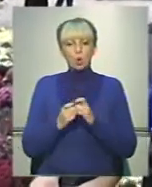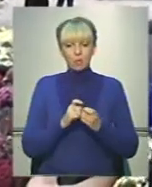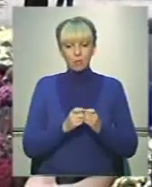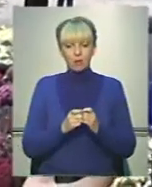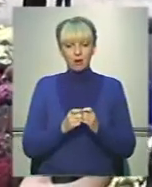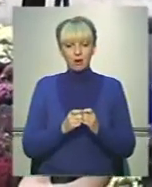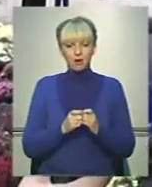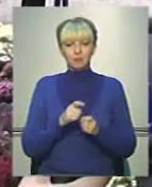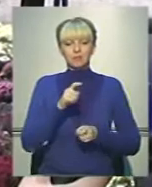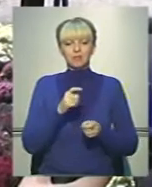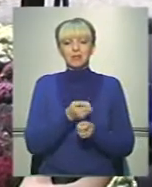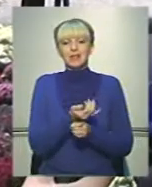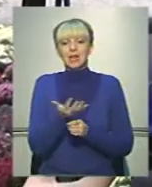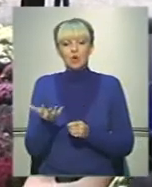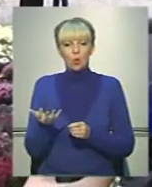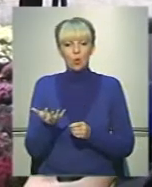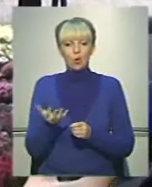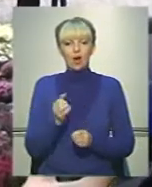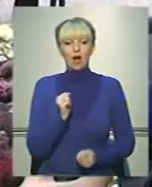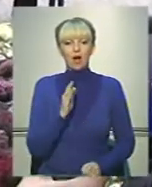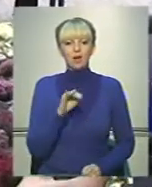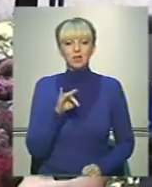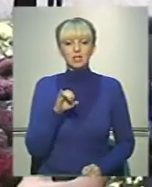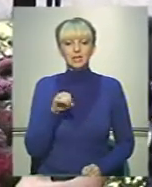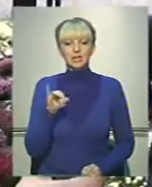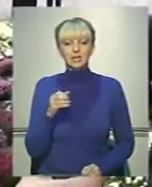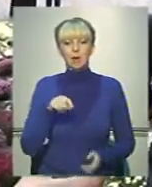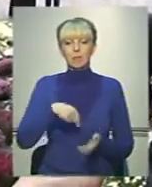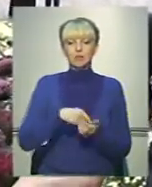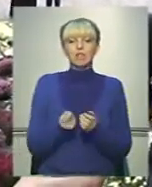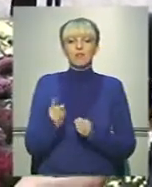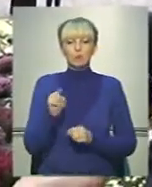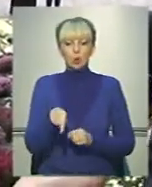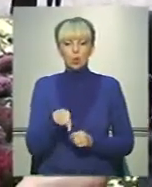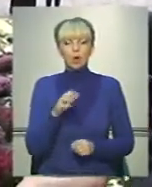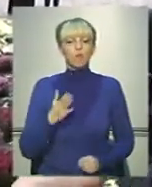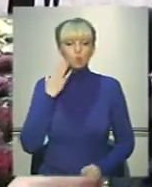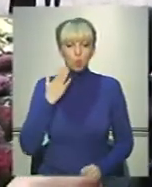декількох австрійських міст, в тому часі Буковини,